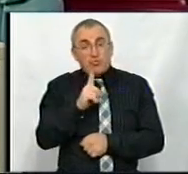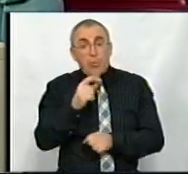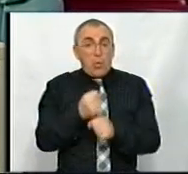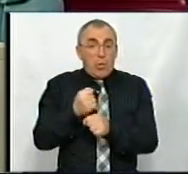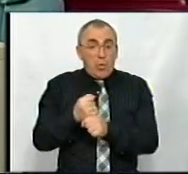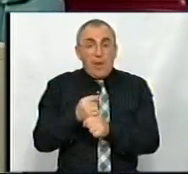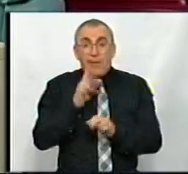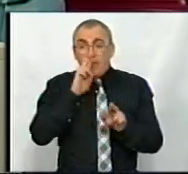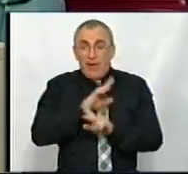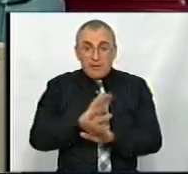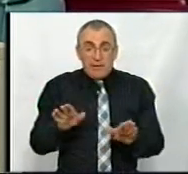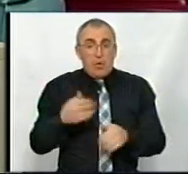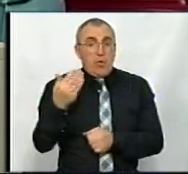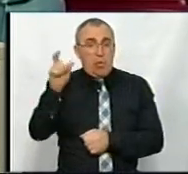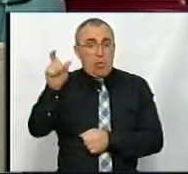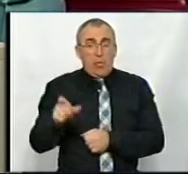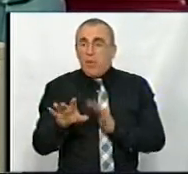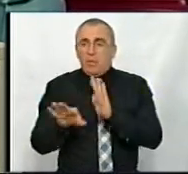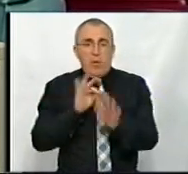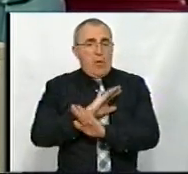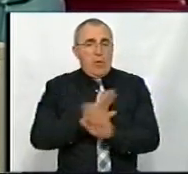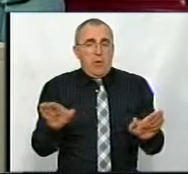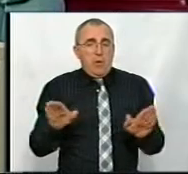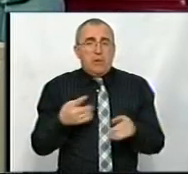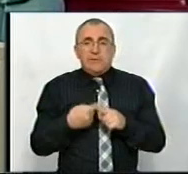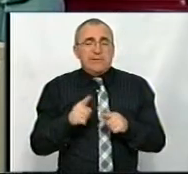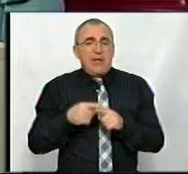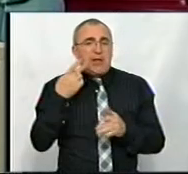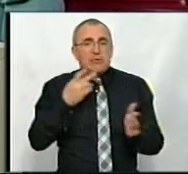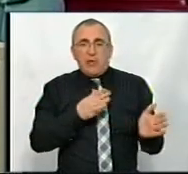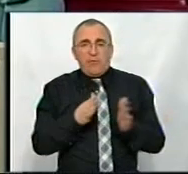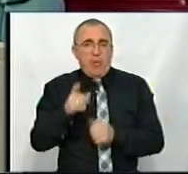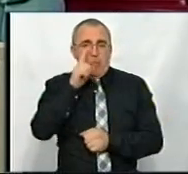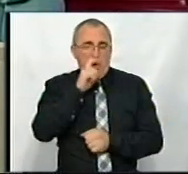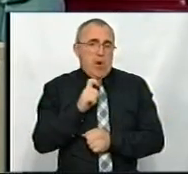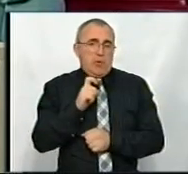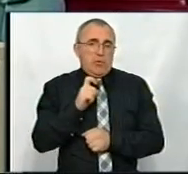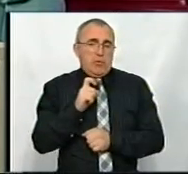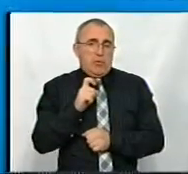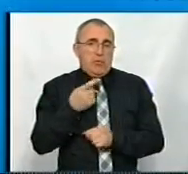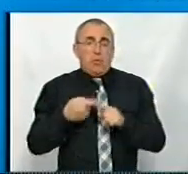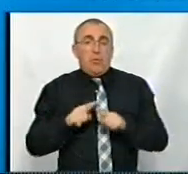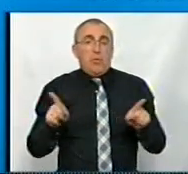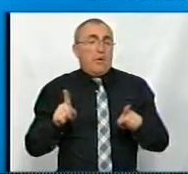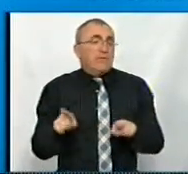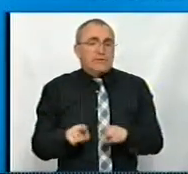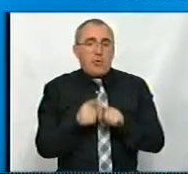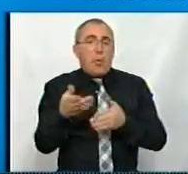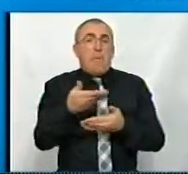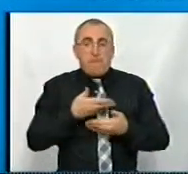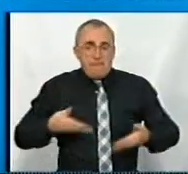робити не так, його не оберуть. А не так, це не завжди погано, тому що все одно ми